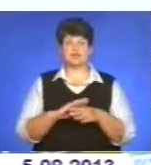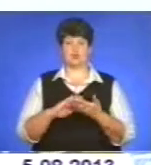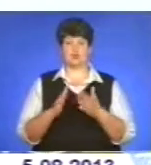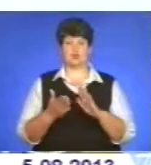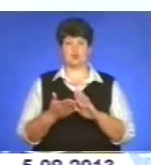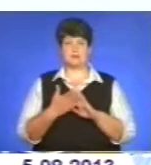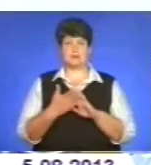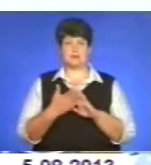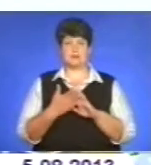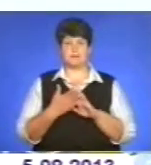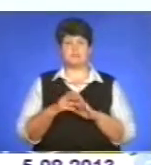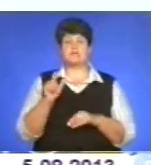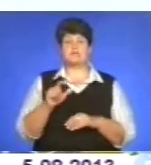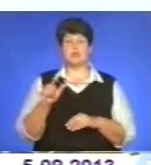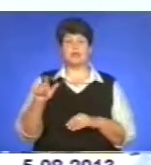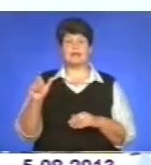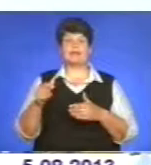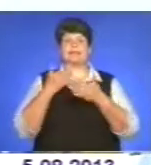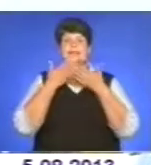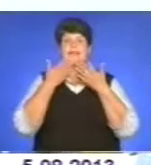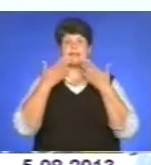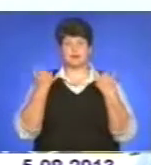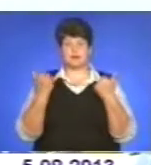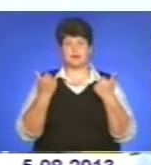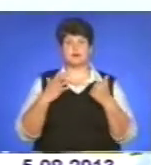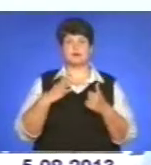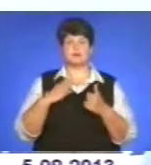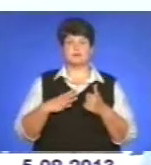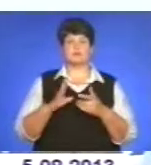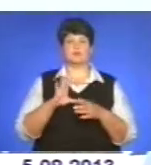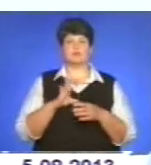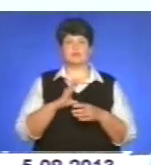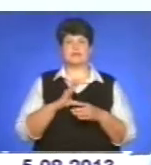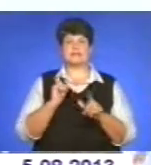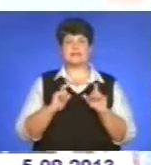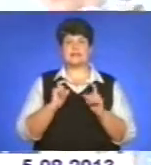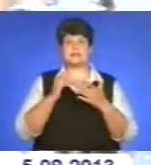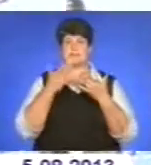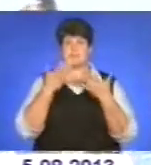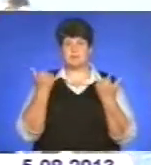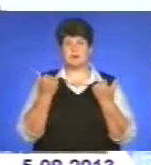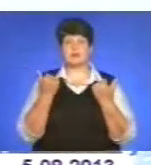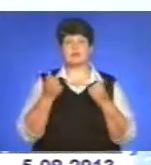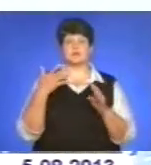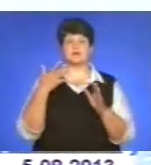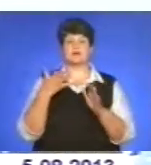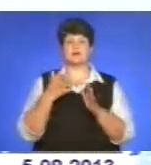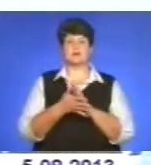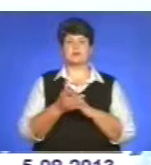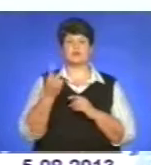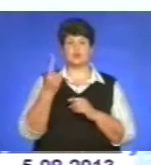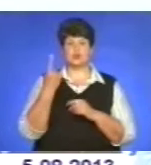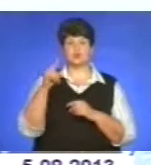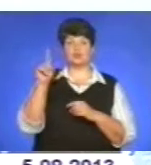людей немає. Вимушені були, сесії немає, не затвердили бюджету. Дають 1